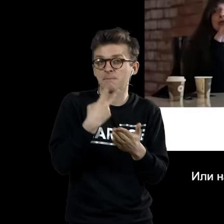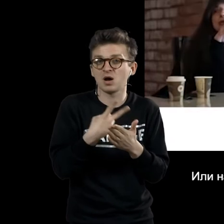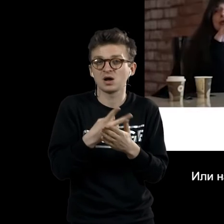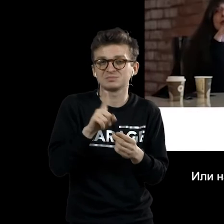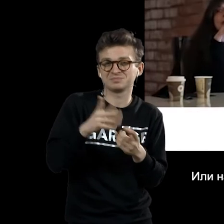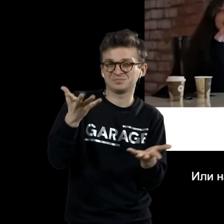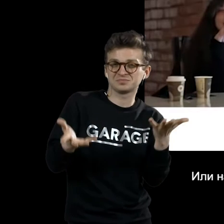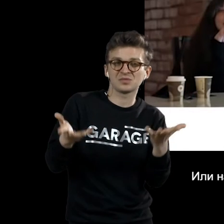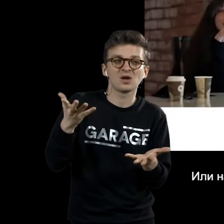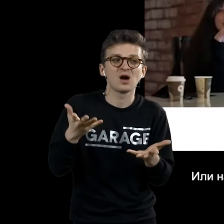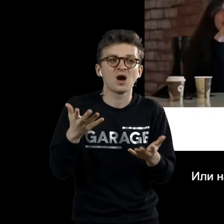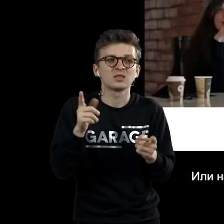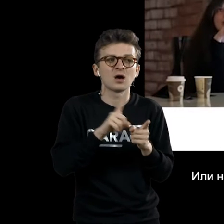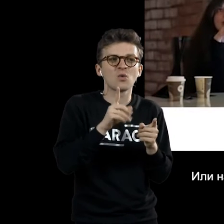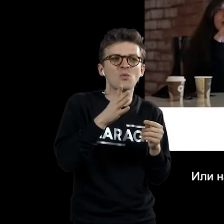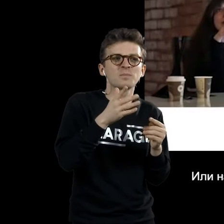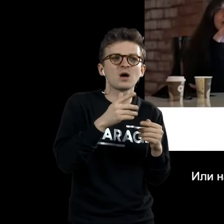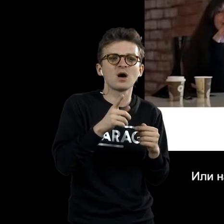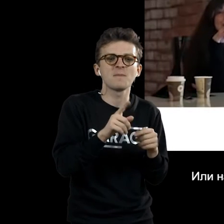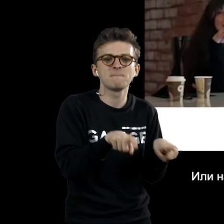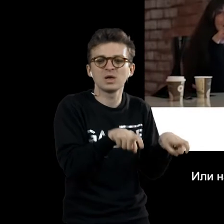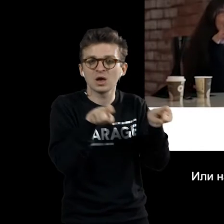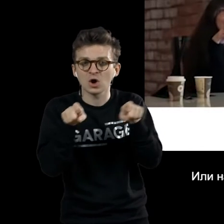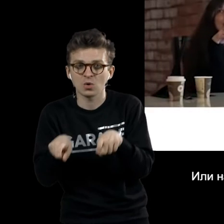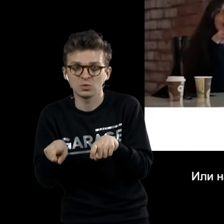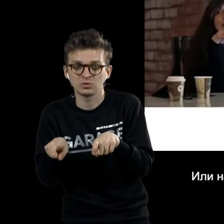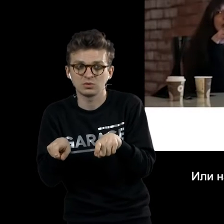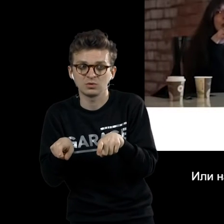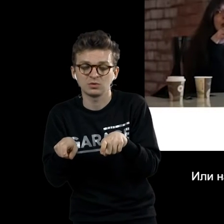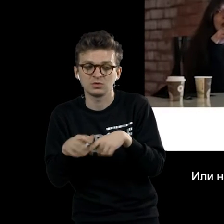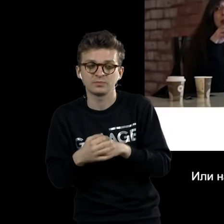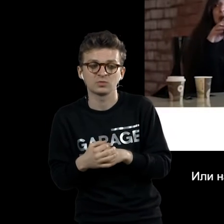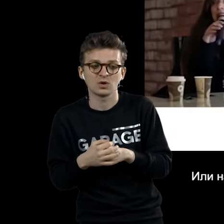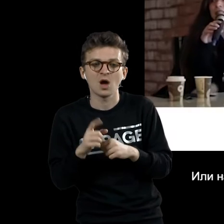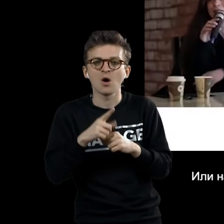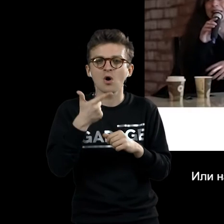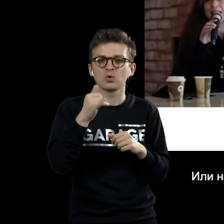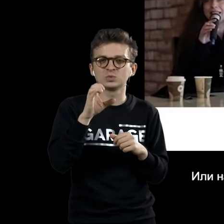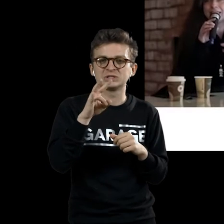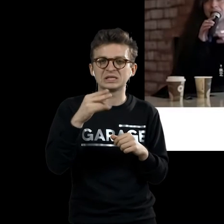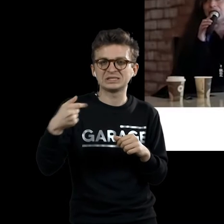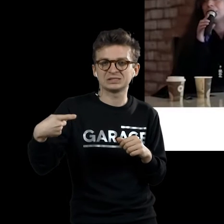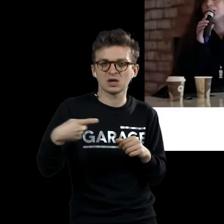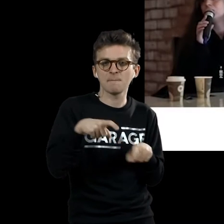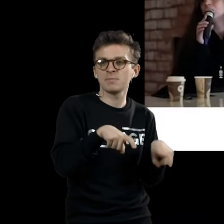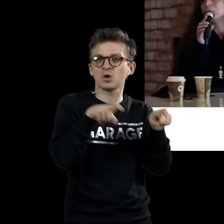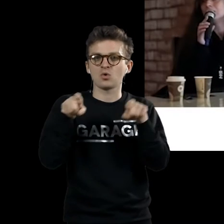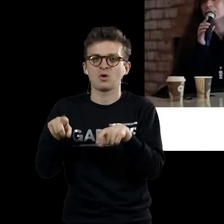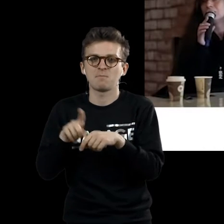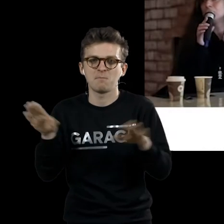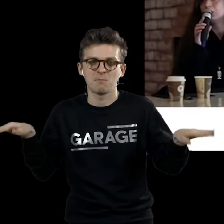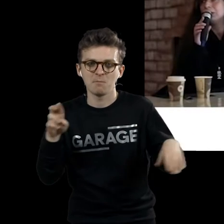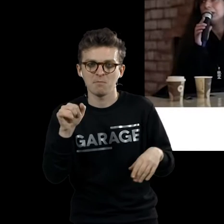некую стадию перехода, это как переход от гусеницы к бабочке. Если взломать